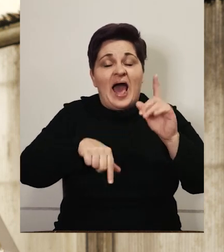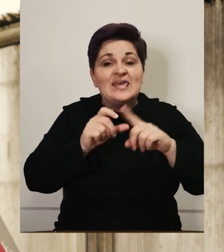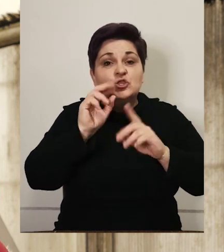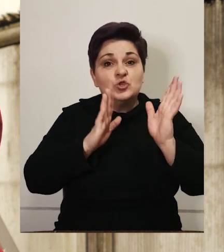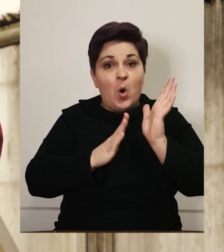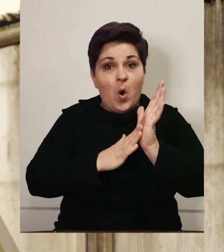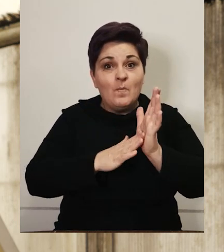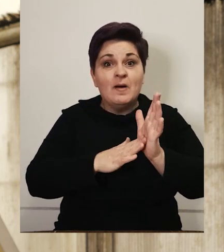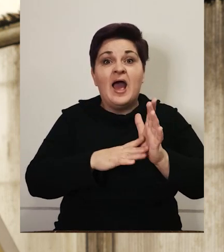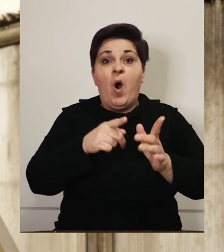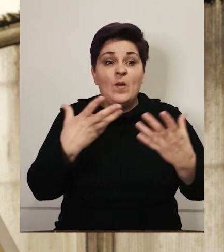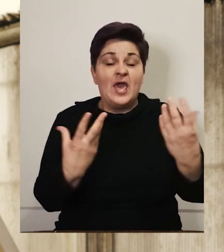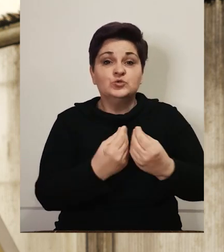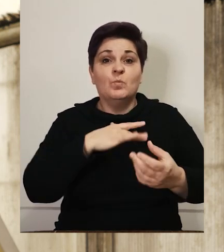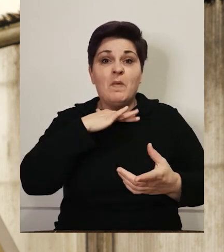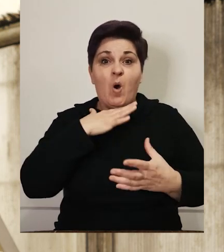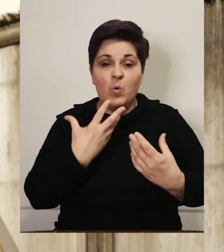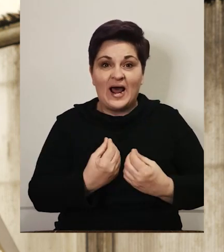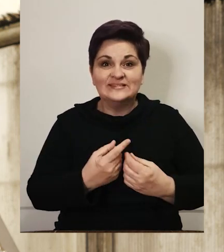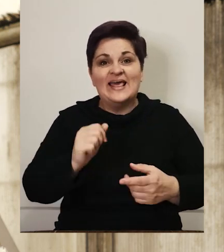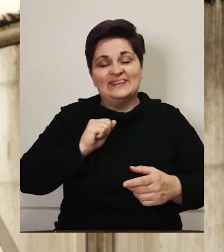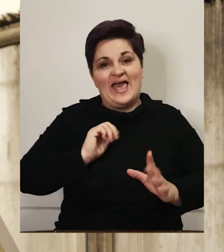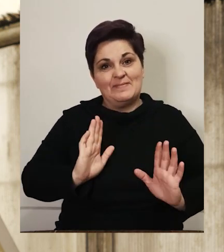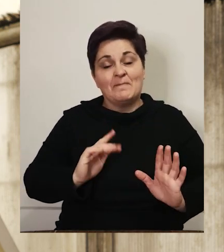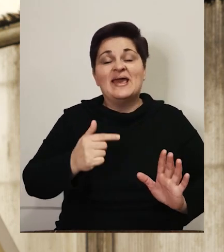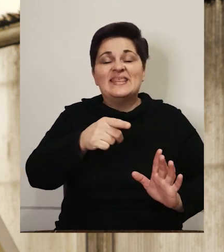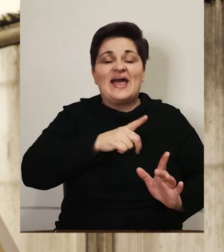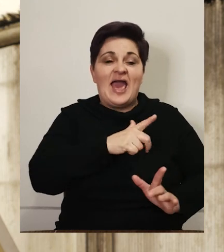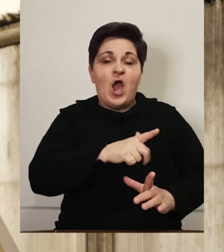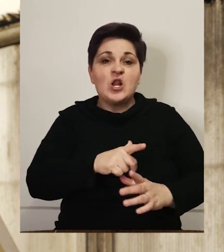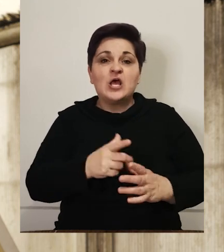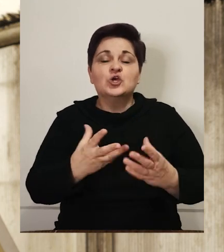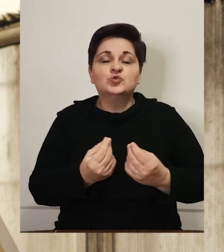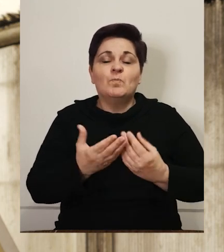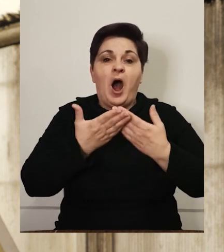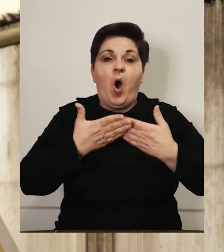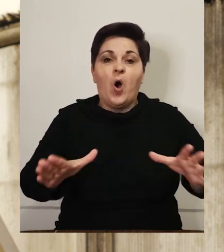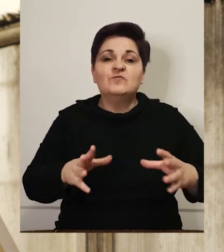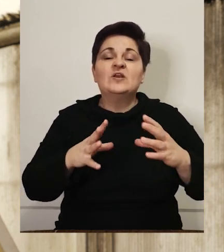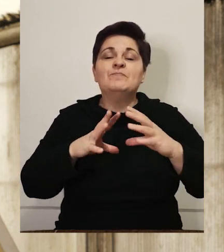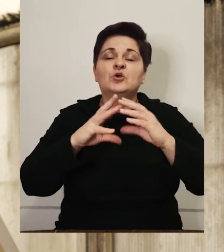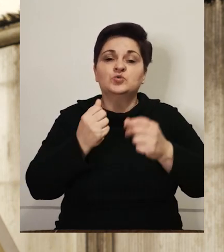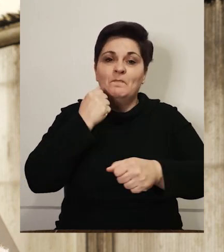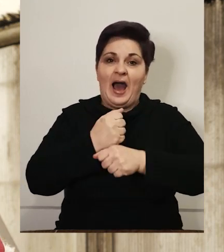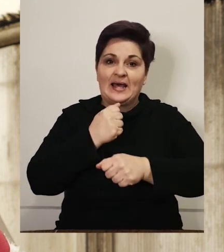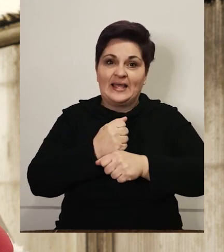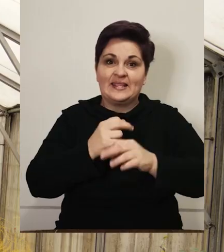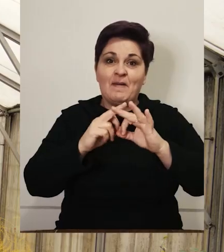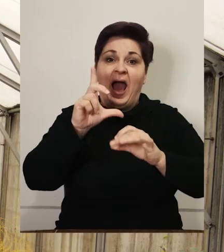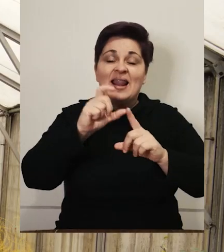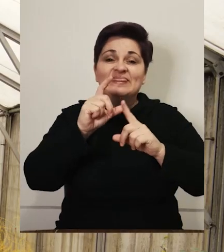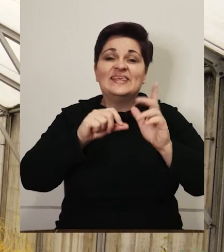što je isto i sa samom razred da imam. Da ja i ono zajedno otvorimo i zajedno radimo.